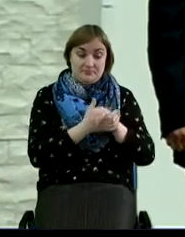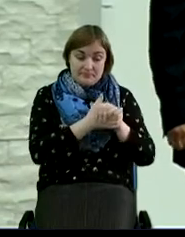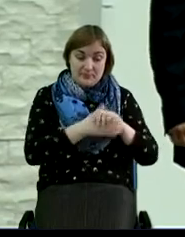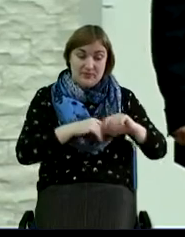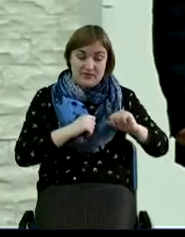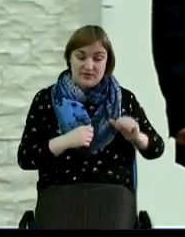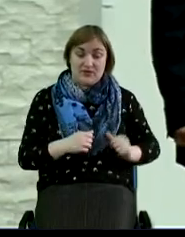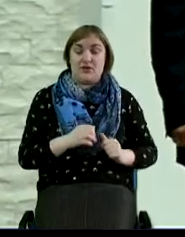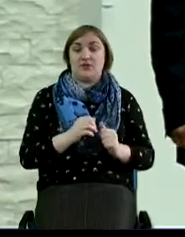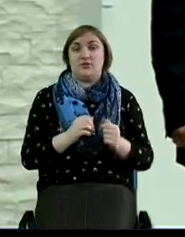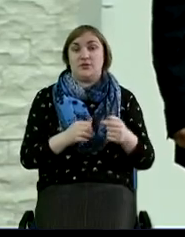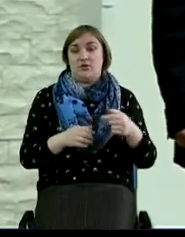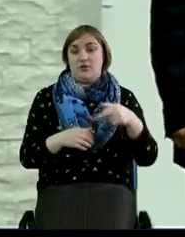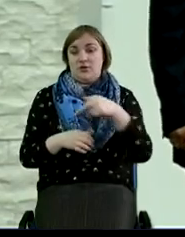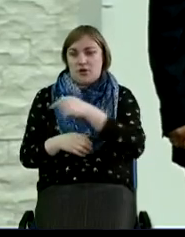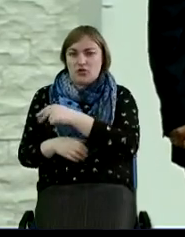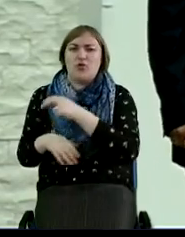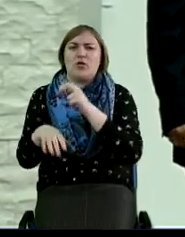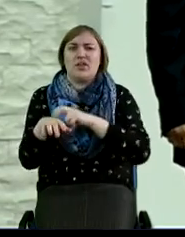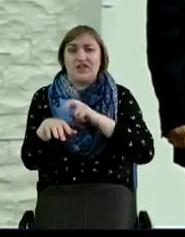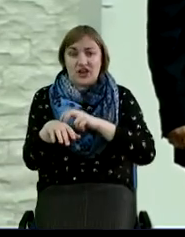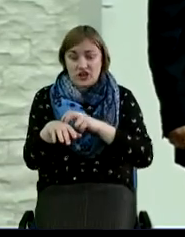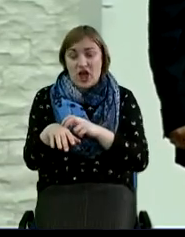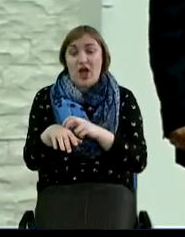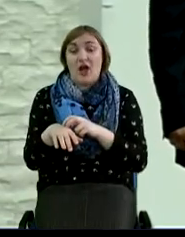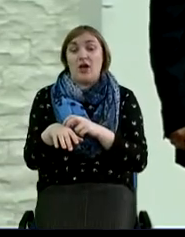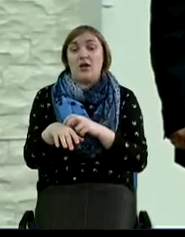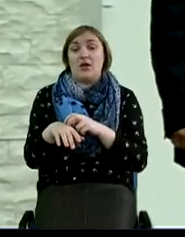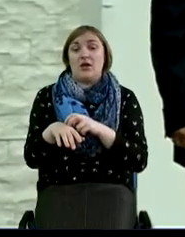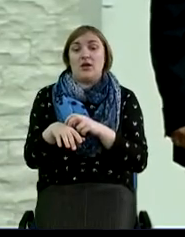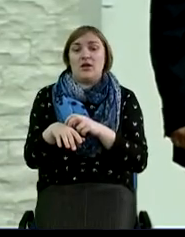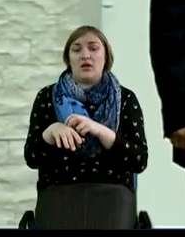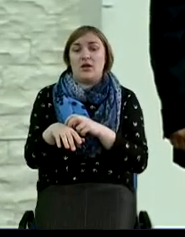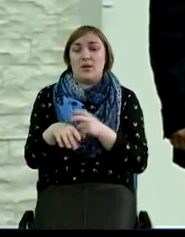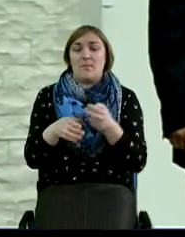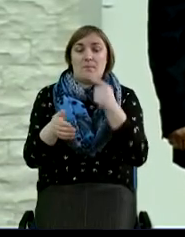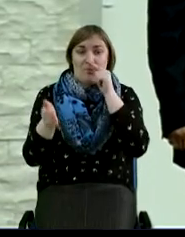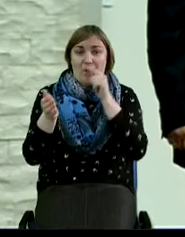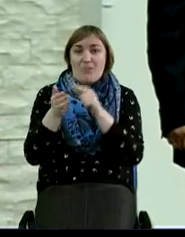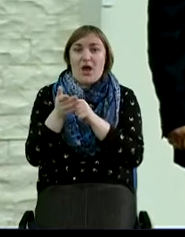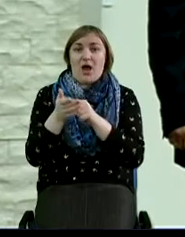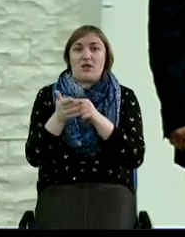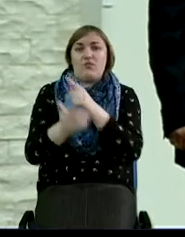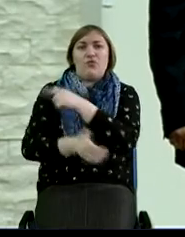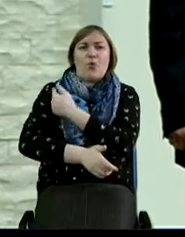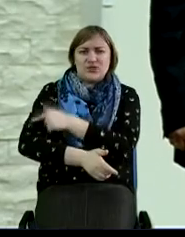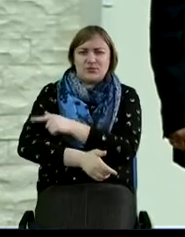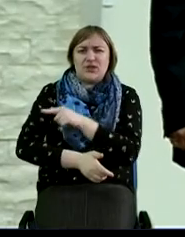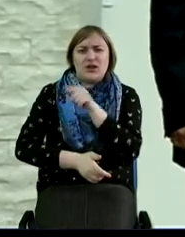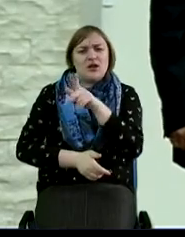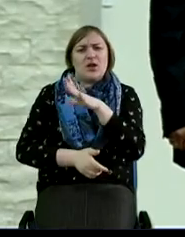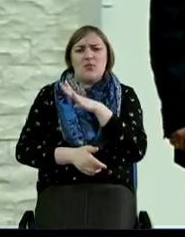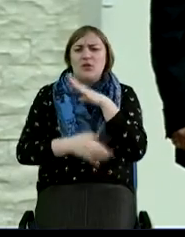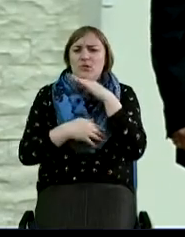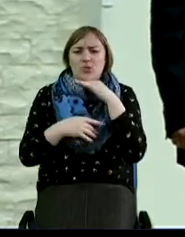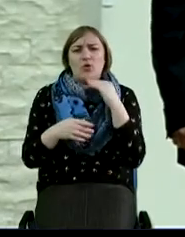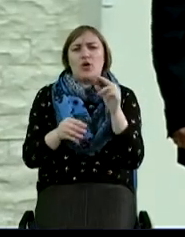спустился, дошел до врача, попал в госпиталь. Нанесли ему там очень много